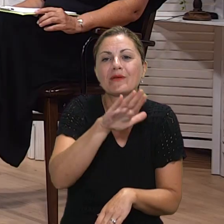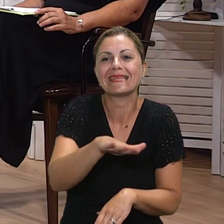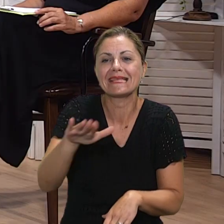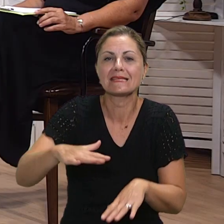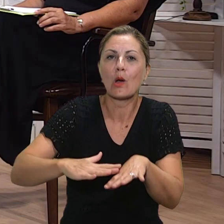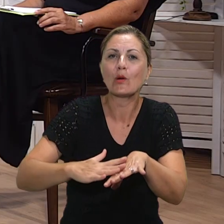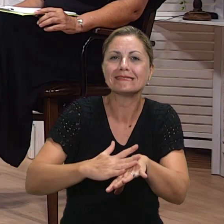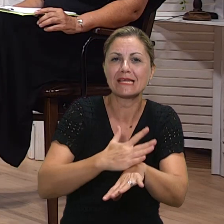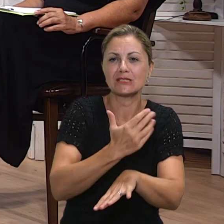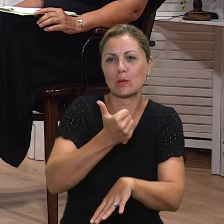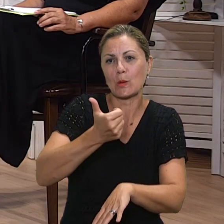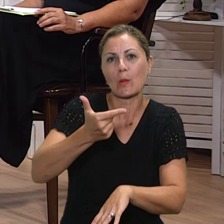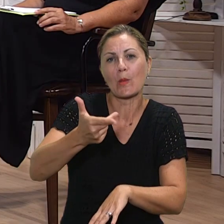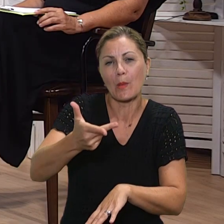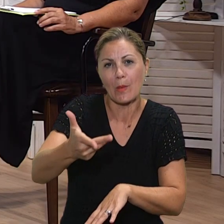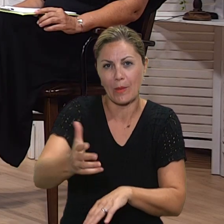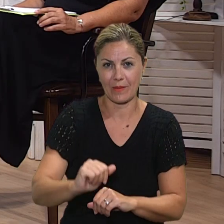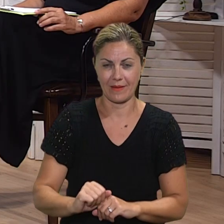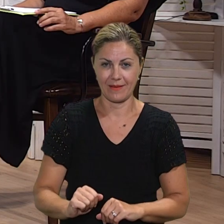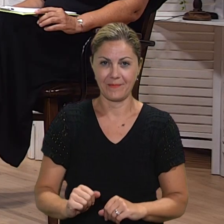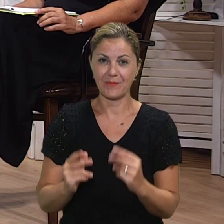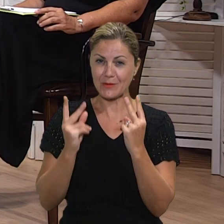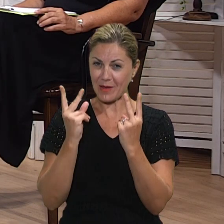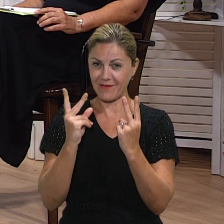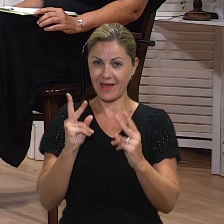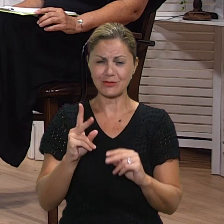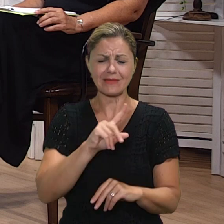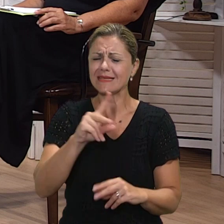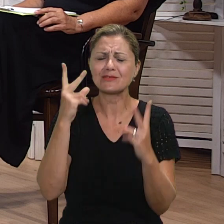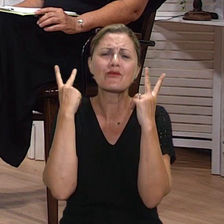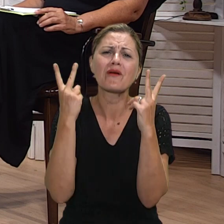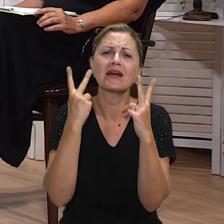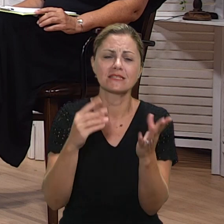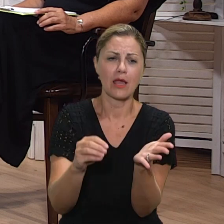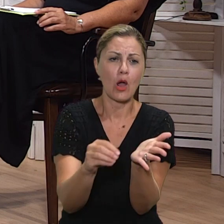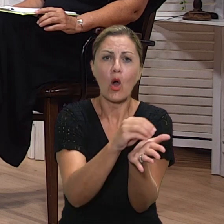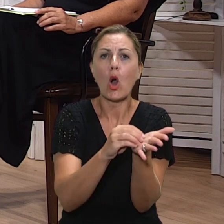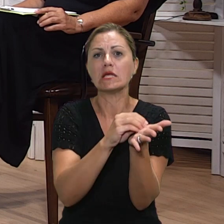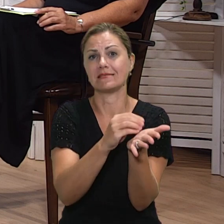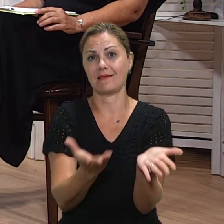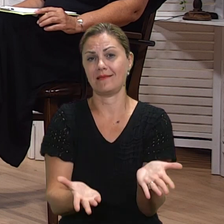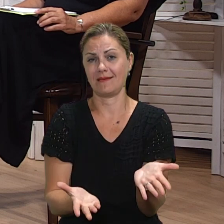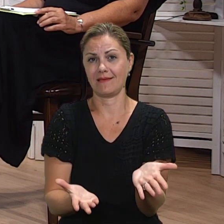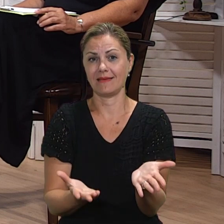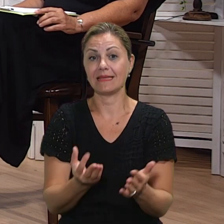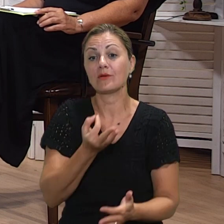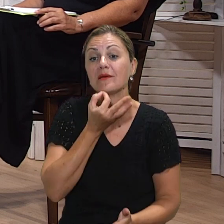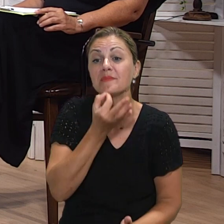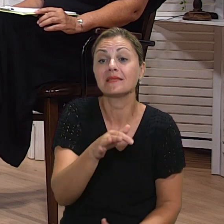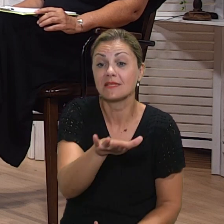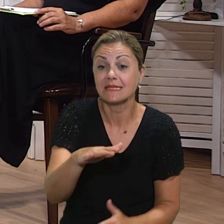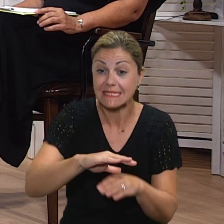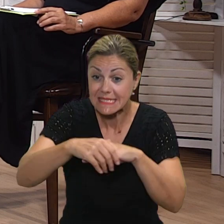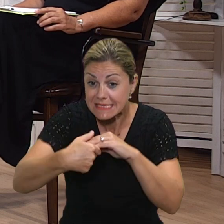taj način ih zapravo potičem da se odmaknu od tih ocijena i da zapravo vide djete, je li zadovoljno,